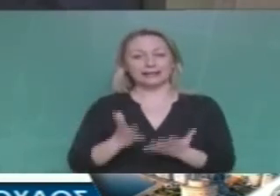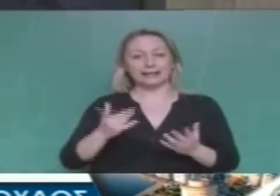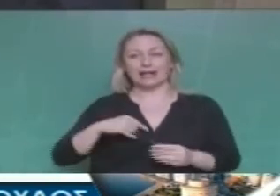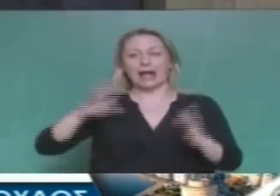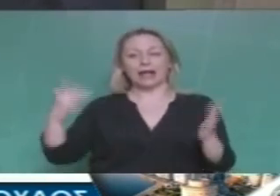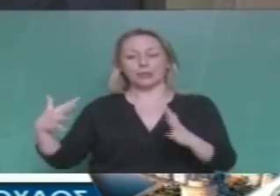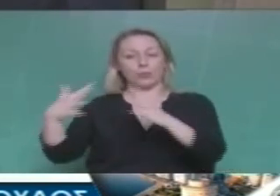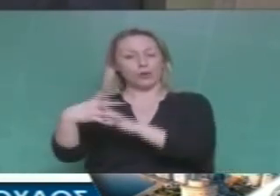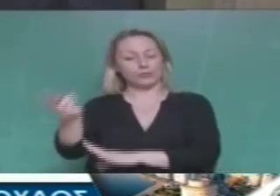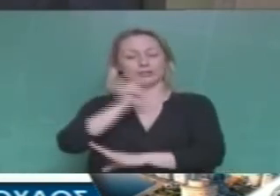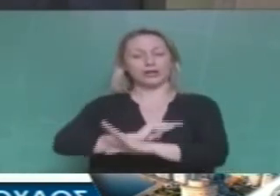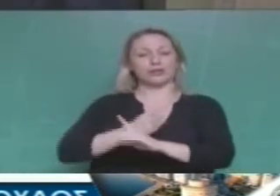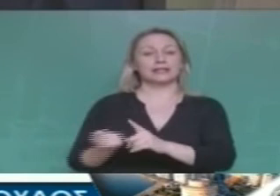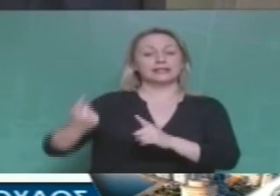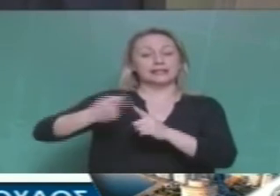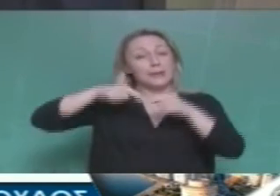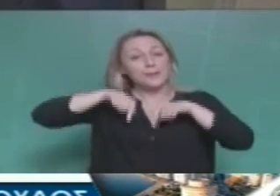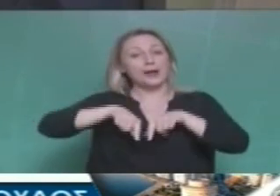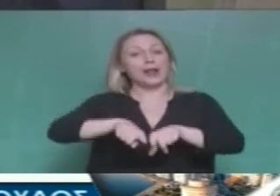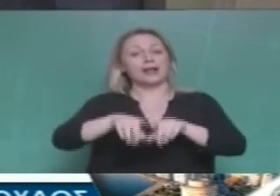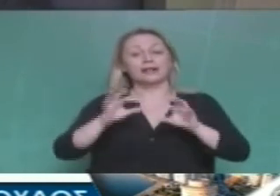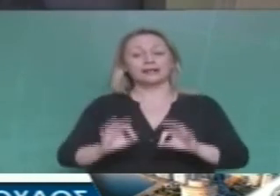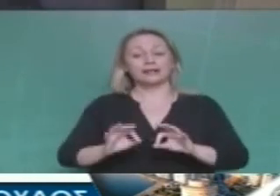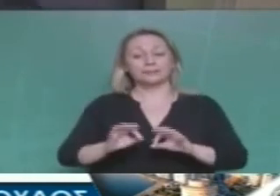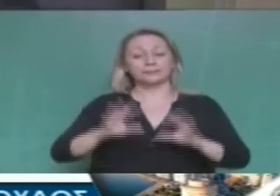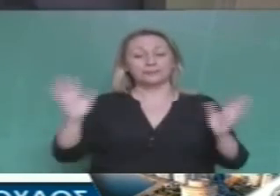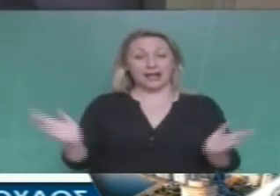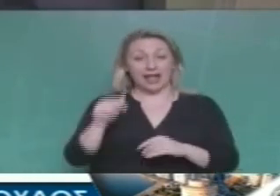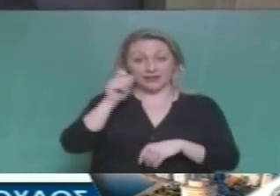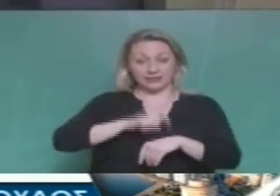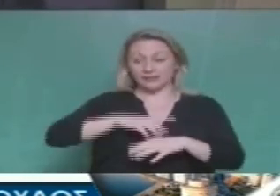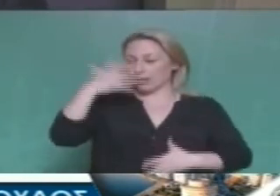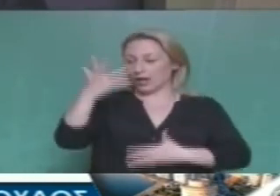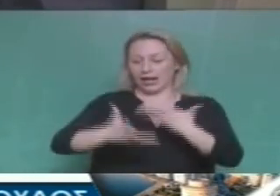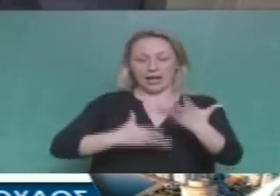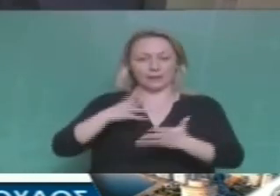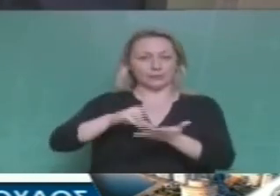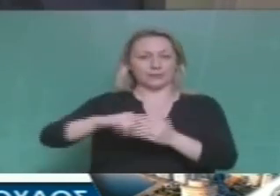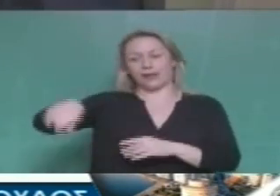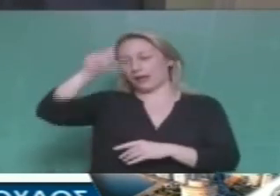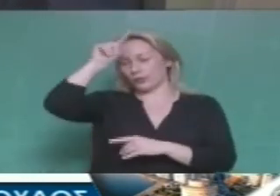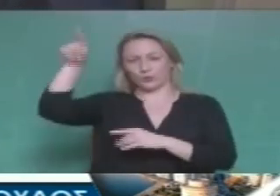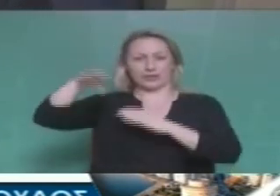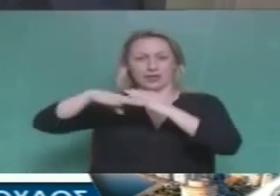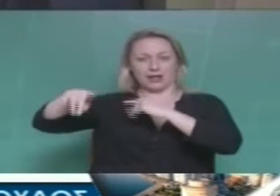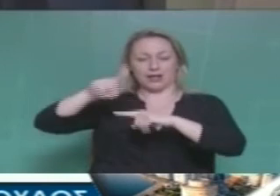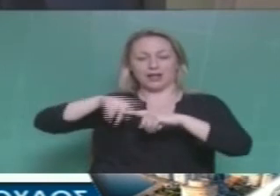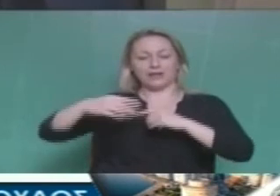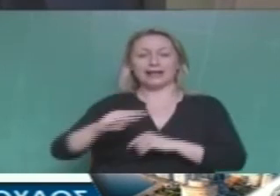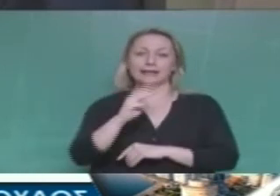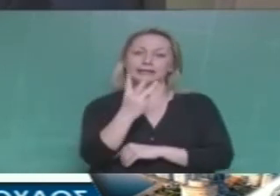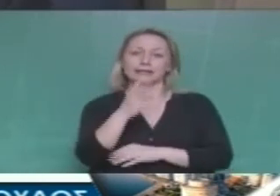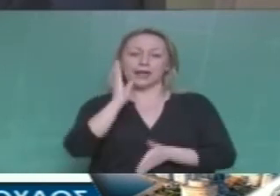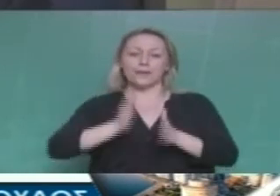πολέμων αλλά και την ίδια ώρα όσταν συμβαίνουν όλα αυτά όπως αυτά στην Εύρω στις 3 του Μάρτη